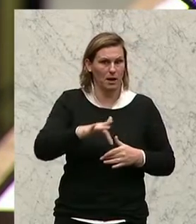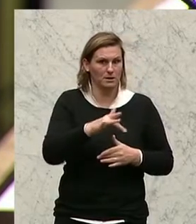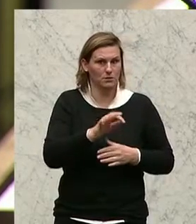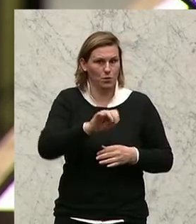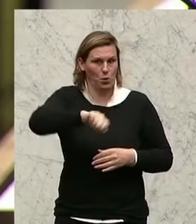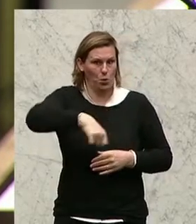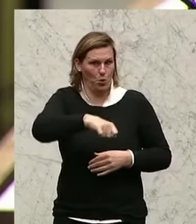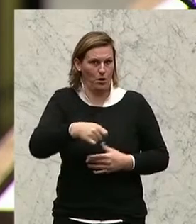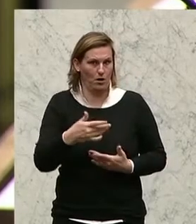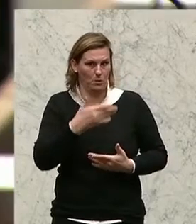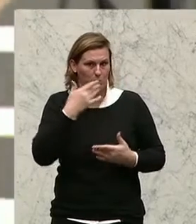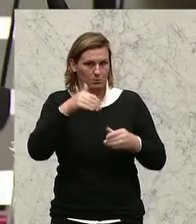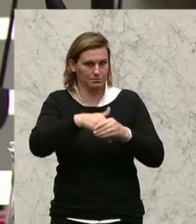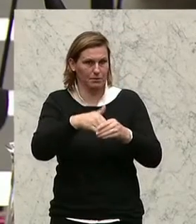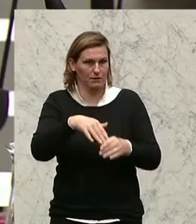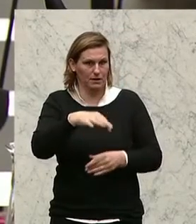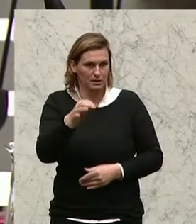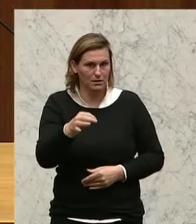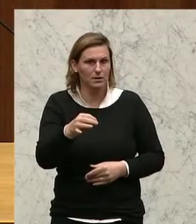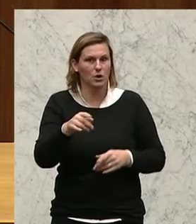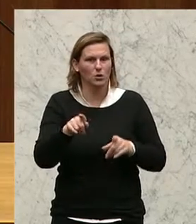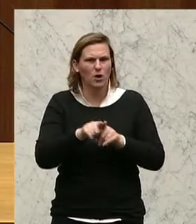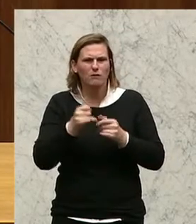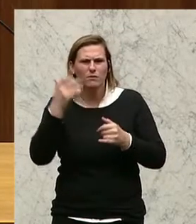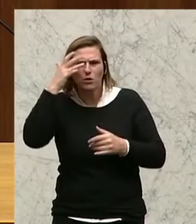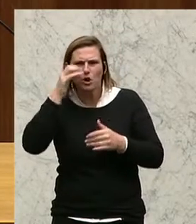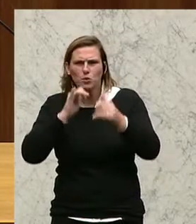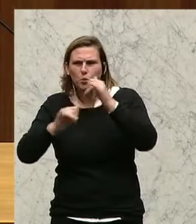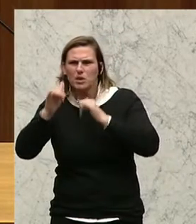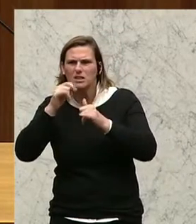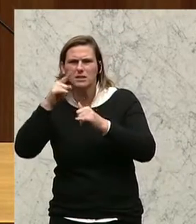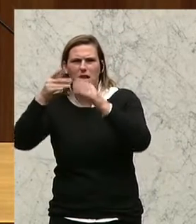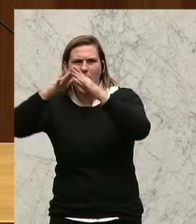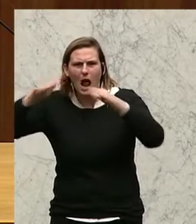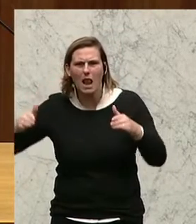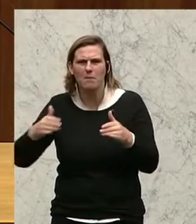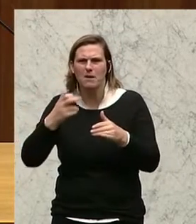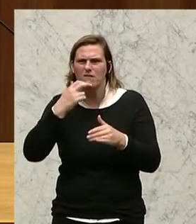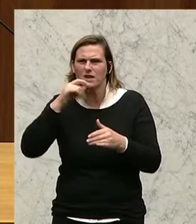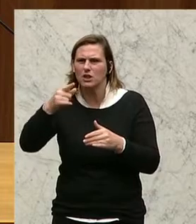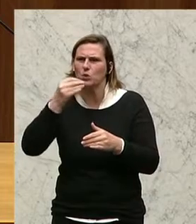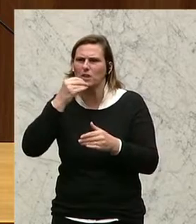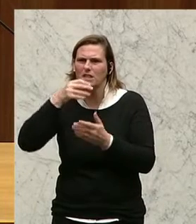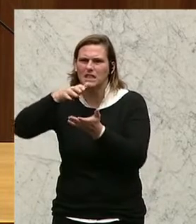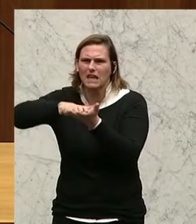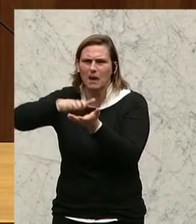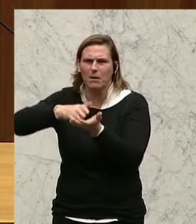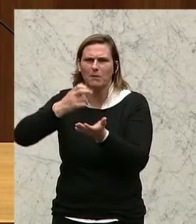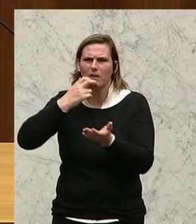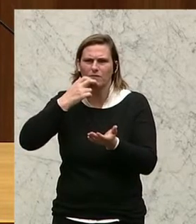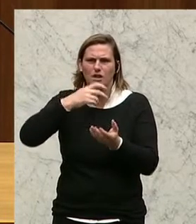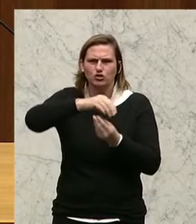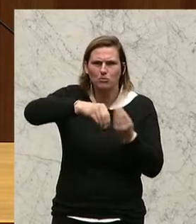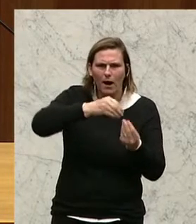anderen, Herr Bundesminister, wie genau stellen Sie sich denn das vor? Touristen, die bei uns auf die Almhütten gehen, die wollen dort kein Kebab essen, die wollen dort Kaiserschmarrn,